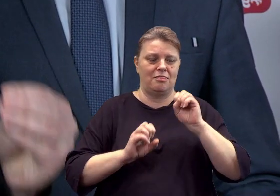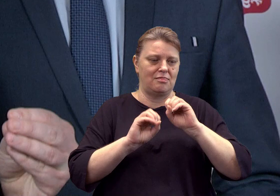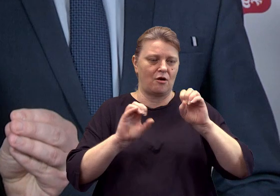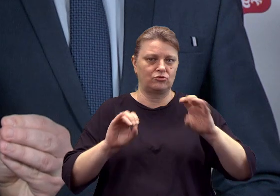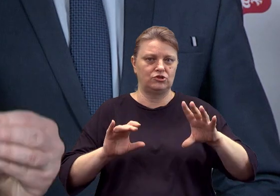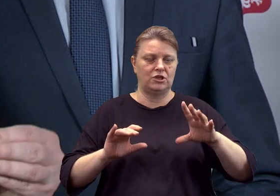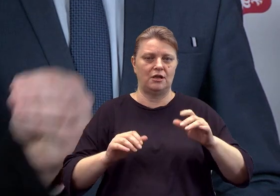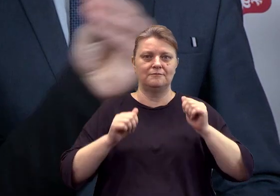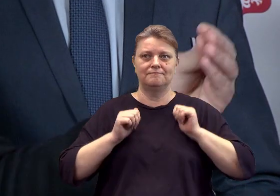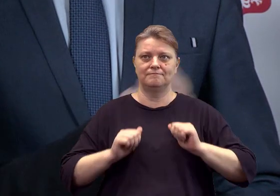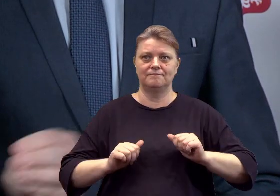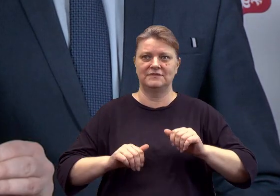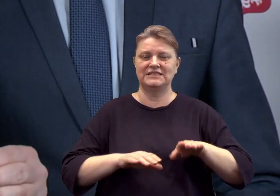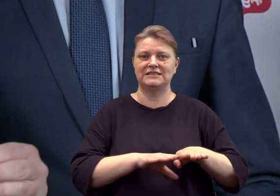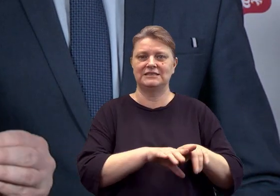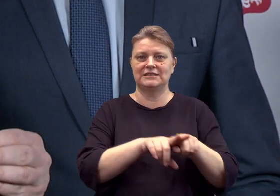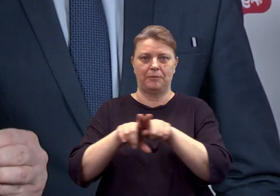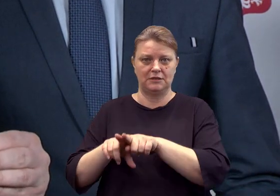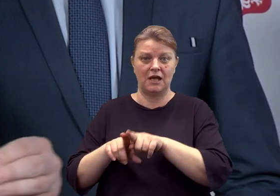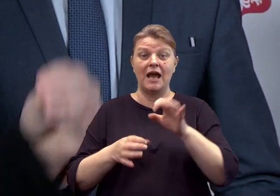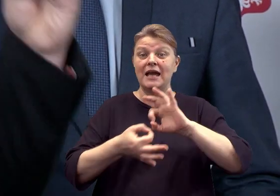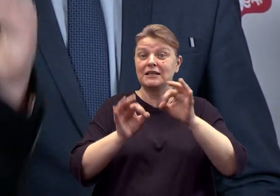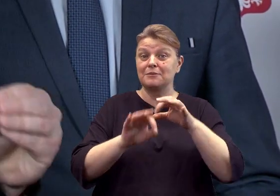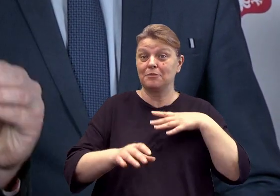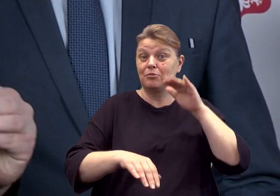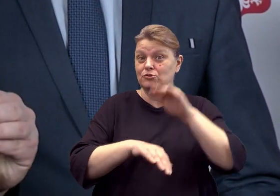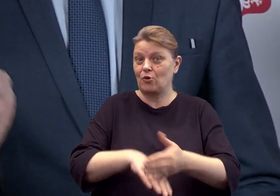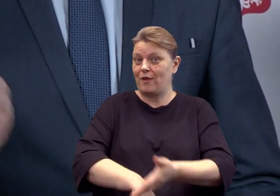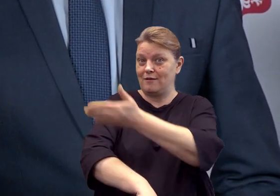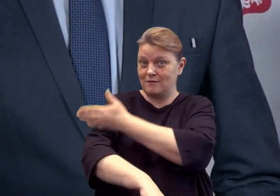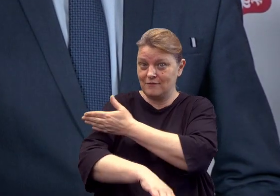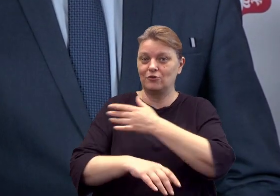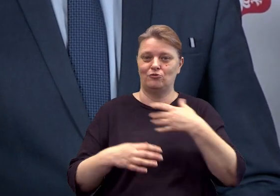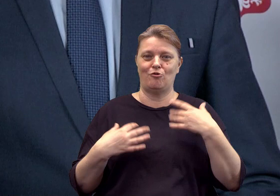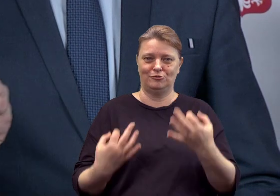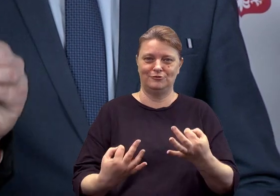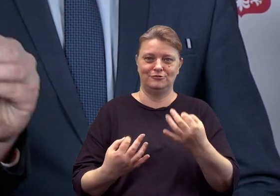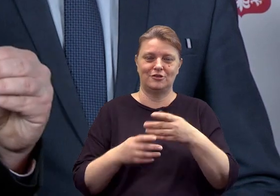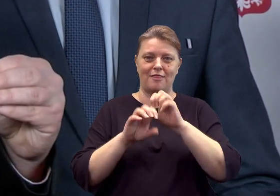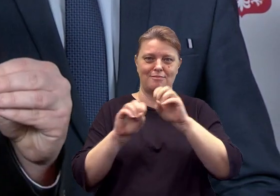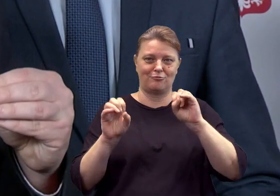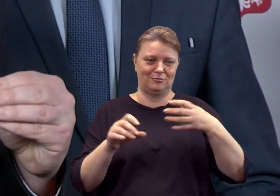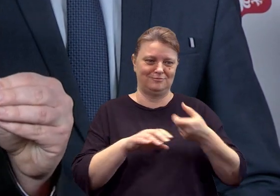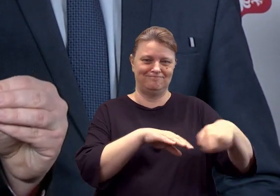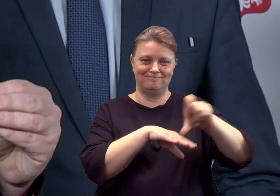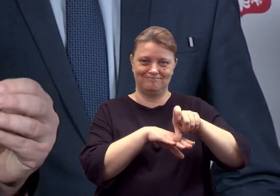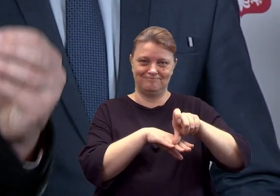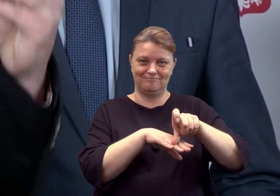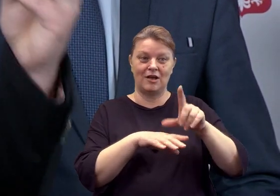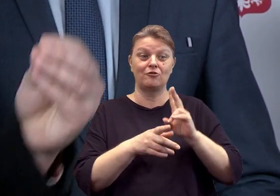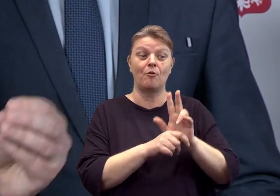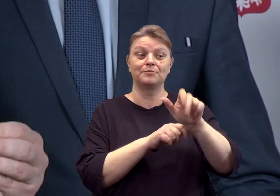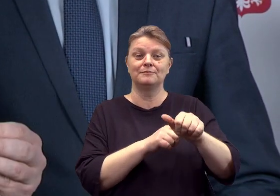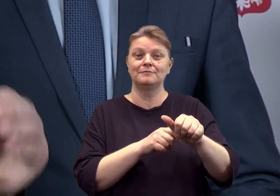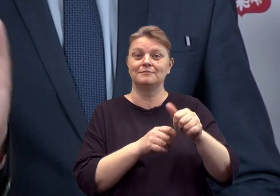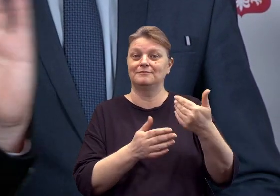Gdyby na tą stabilizację zgodzono się te kilkanaście miesięcy temu, już dzisiaj mielibyśmy wyższe wynagrodzenie nauczycieli, którzy wchodzą do zawodu.